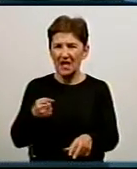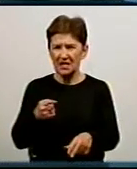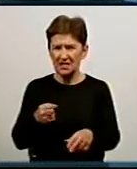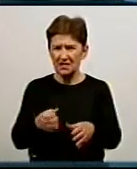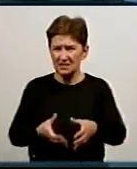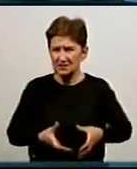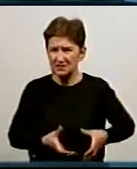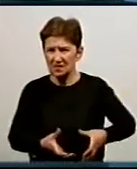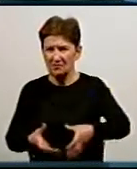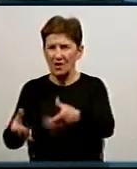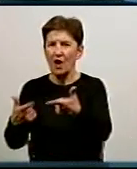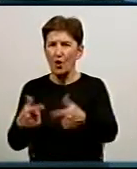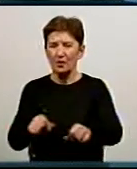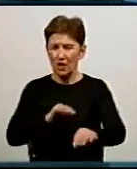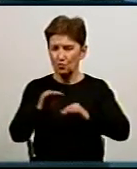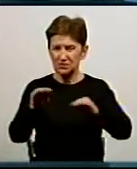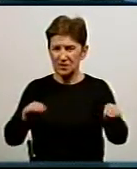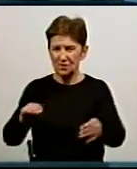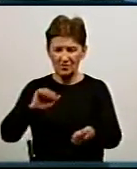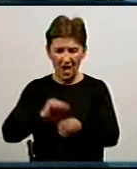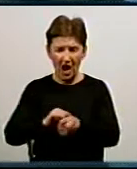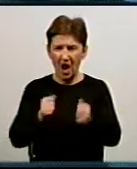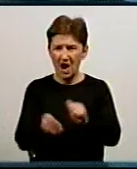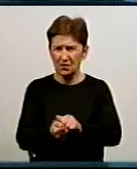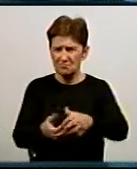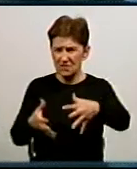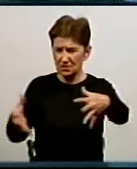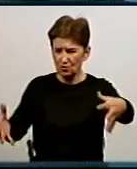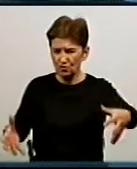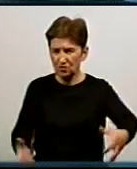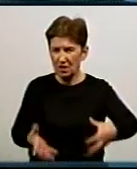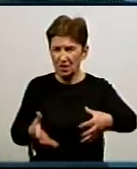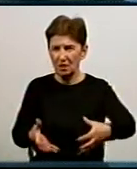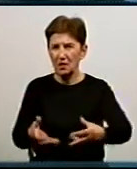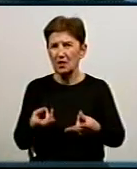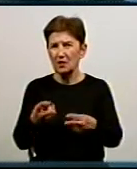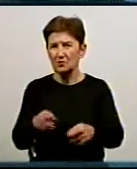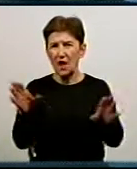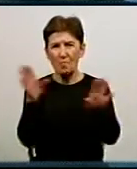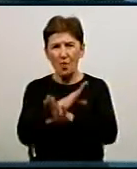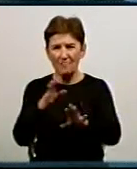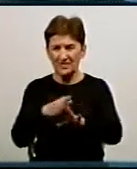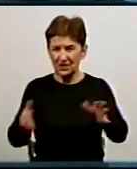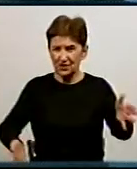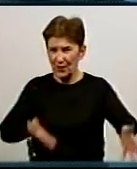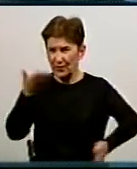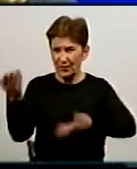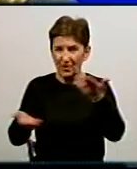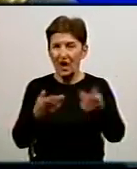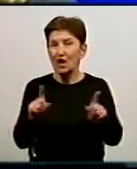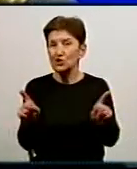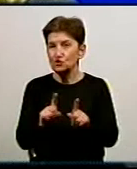де встановлена арматура, де встановлені вантузи, які приміняються для розповітрювання трубопроводів, тобто, для того, щоб,